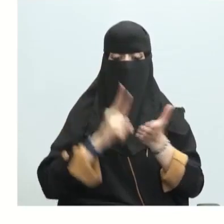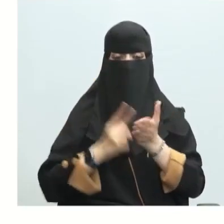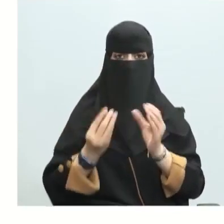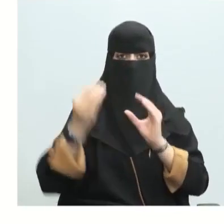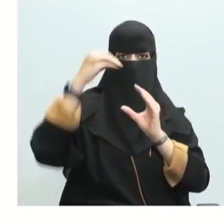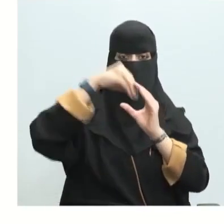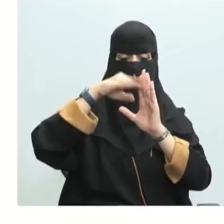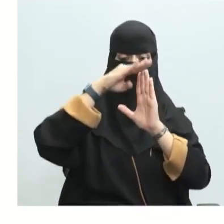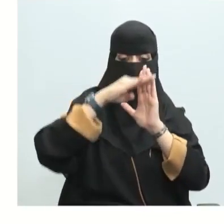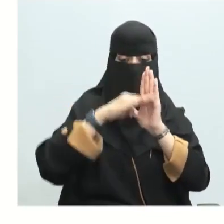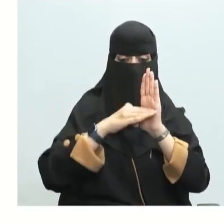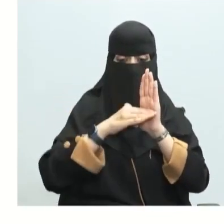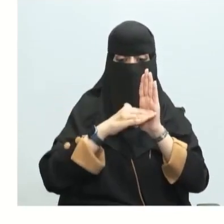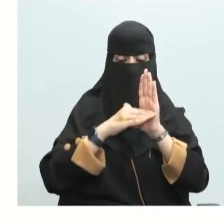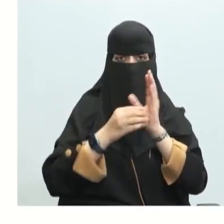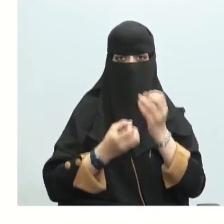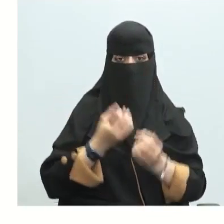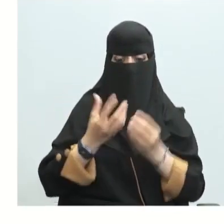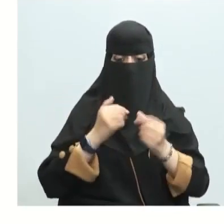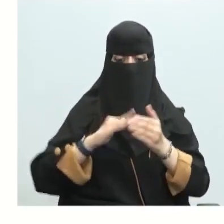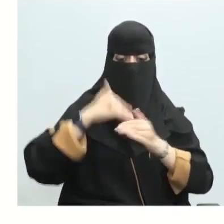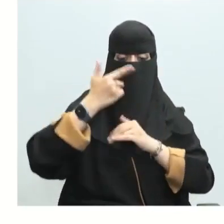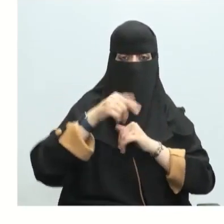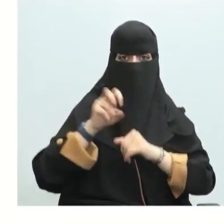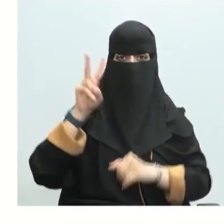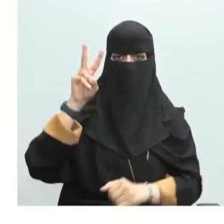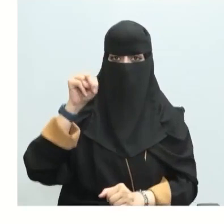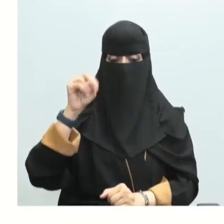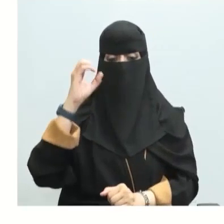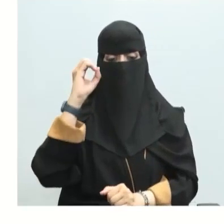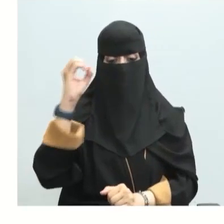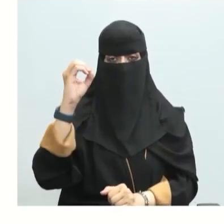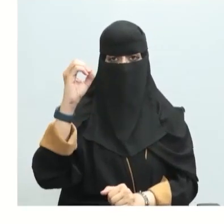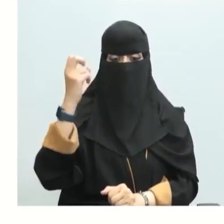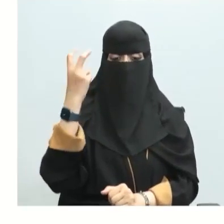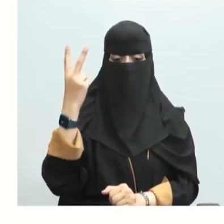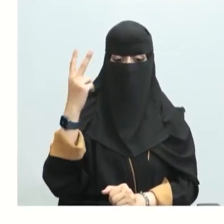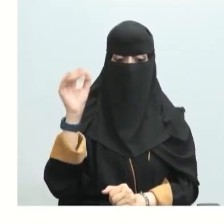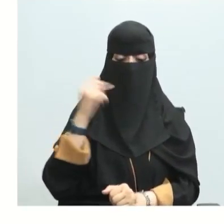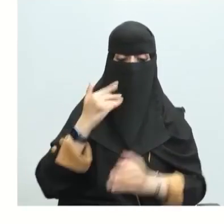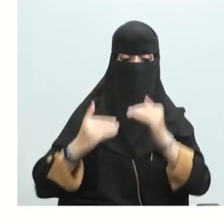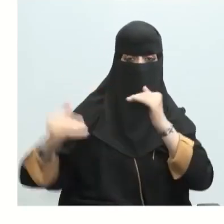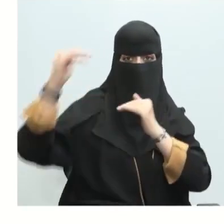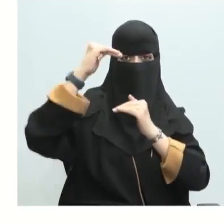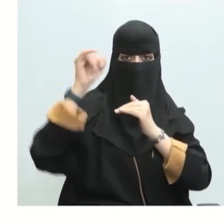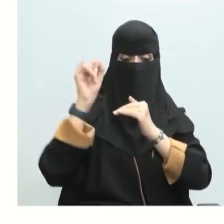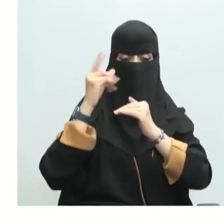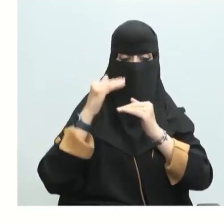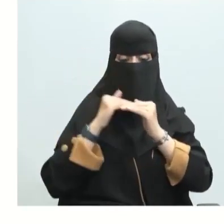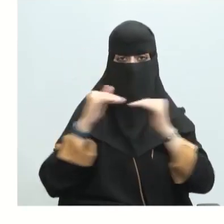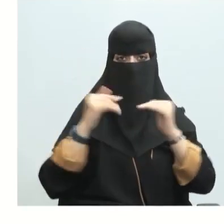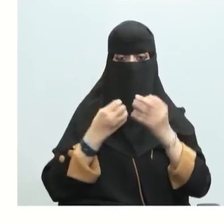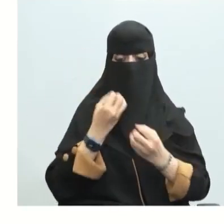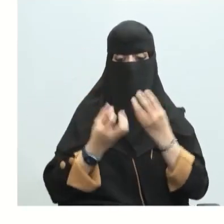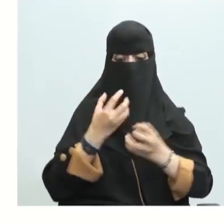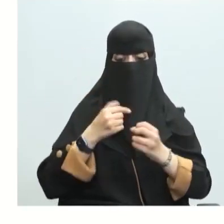بينا تلاحظ هنا معادلة واحدة لدينا ثلاث ملاحظات أيضا بينات أن المحتوى الحراري للناتج الـ